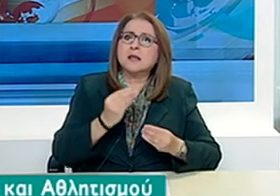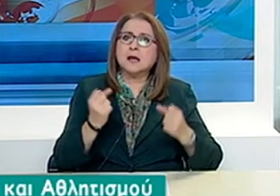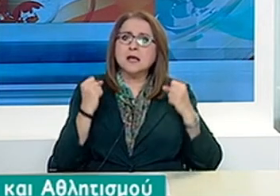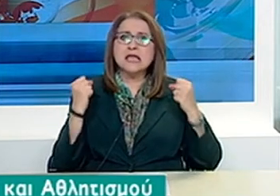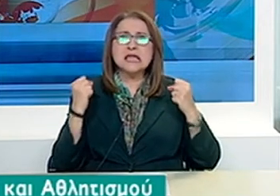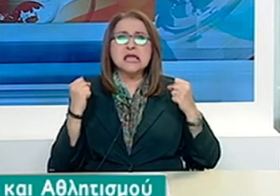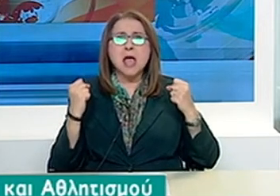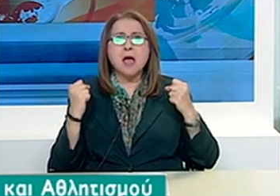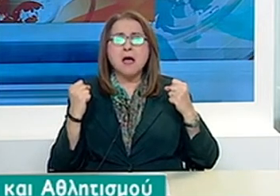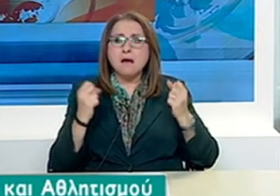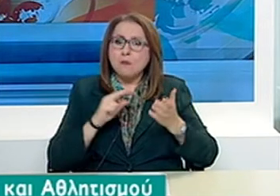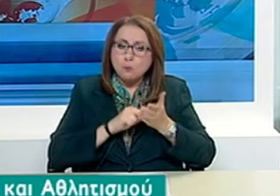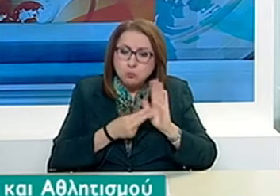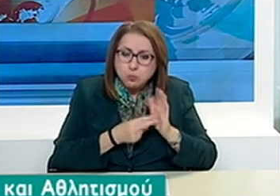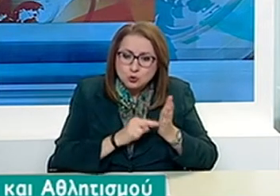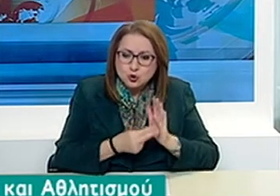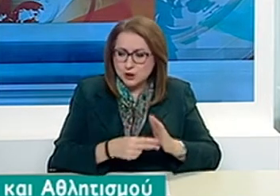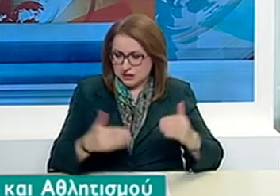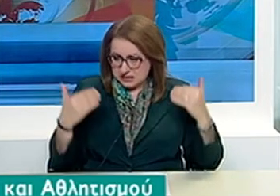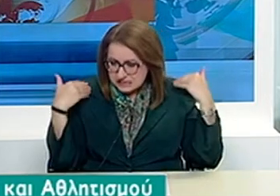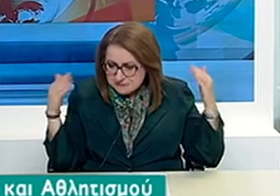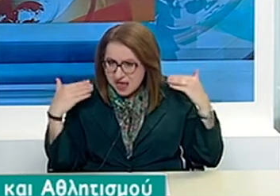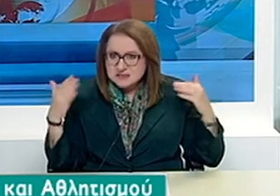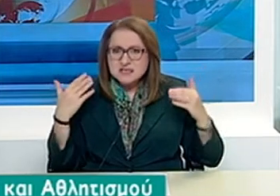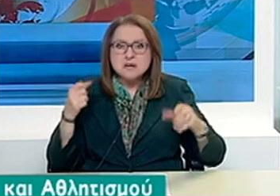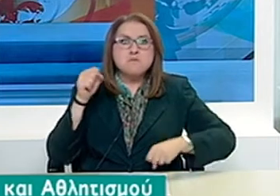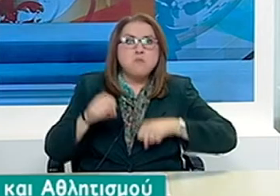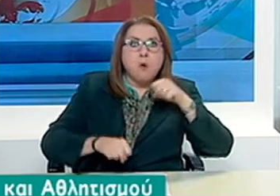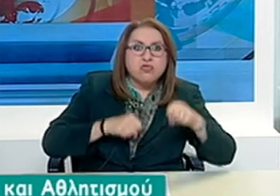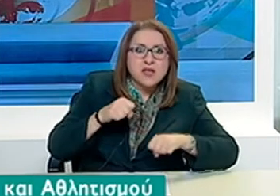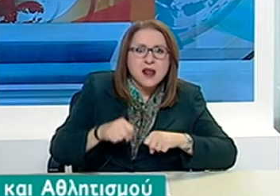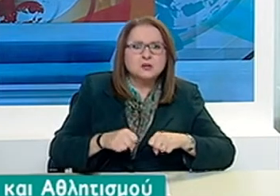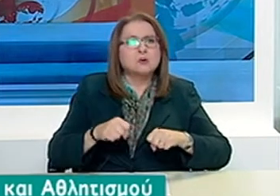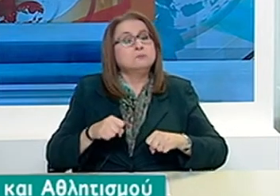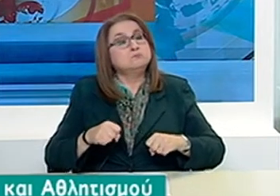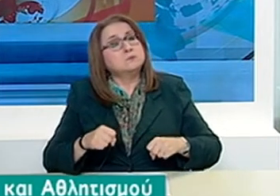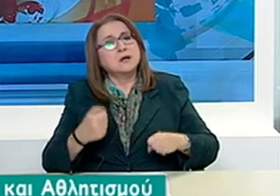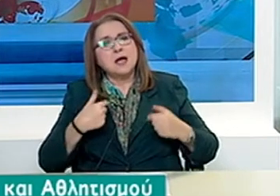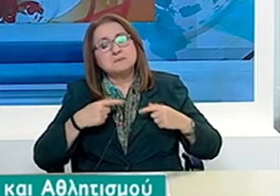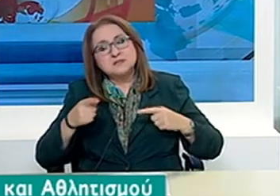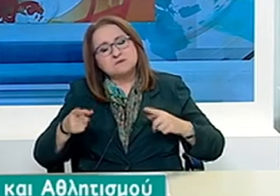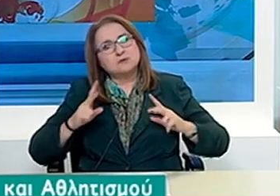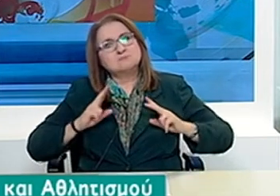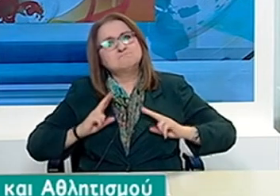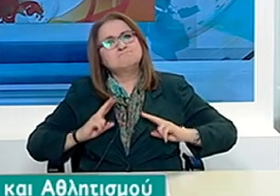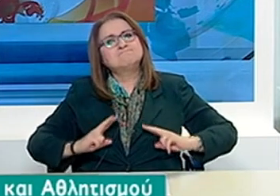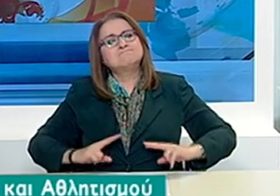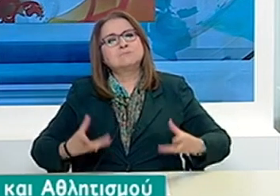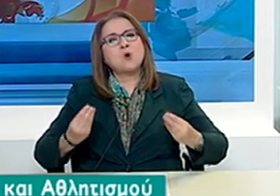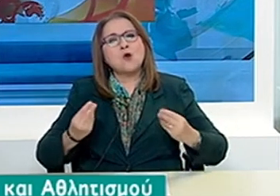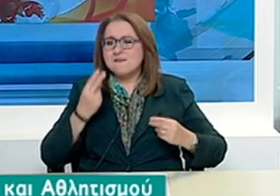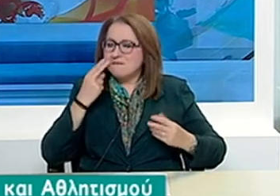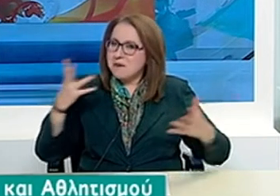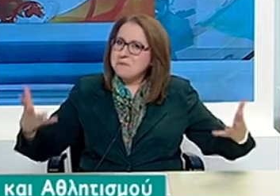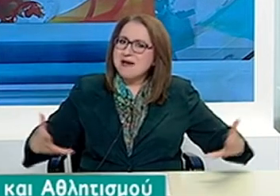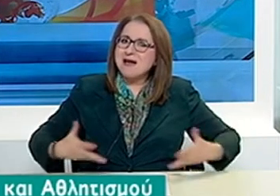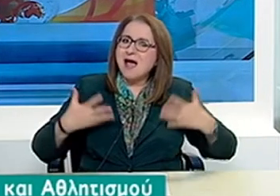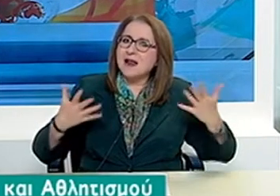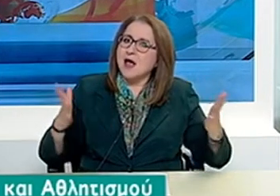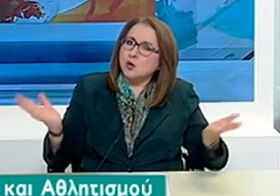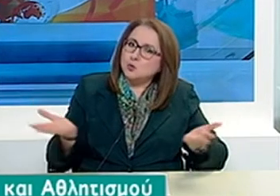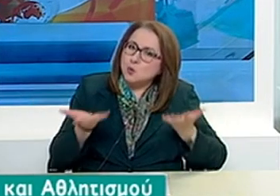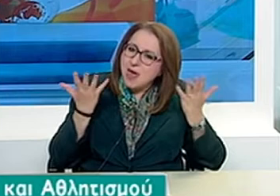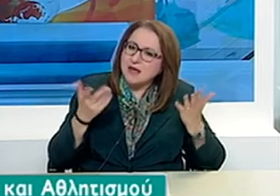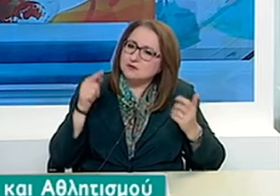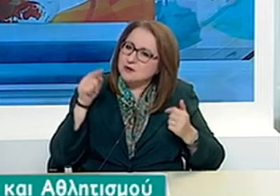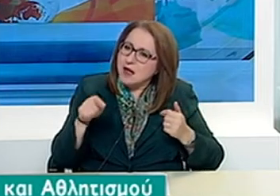χαροποιεί ιδιαίτερα. Στηρίζουμε στην κατεύθυνση της προαγωγής της υγείας μας και σας καλώ να αναζητήσουμε μορφές εναλλακτικού